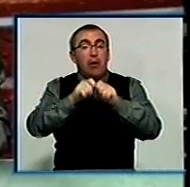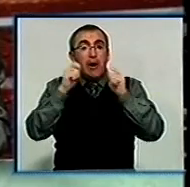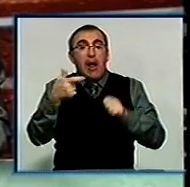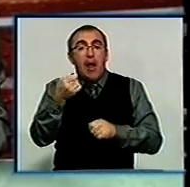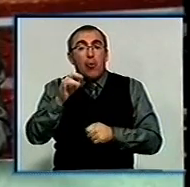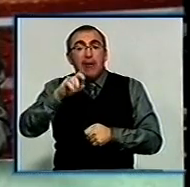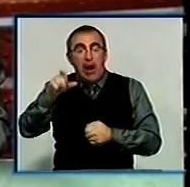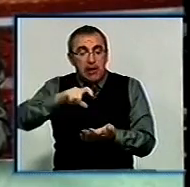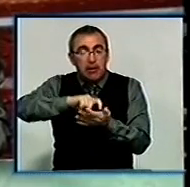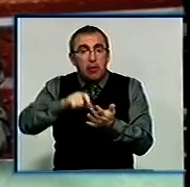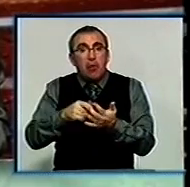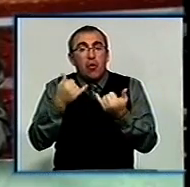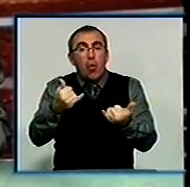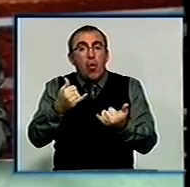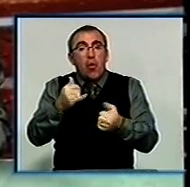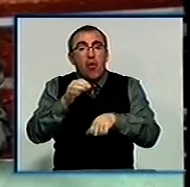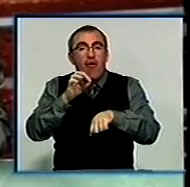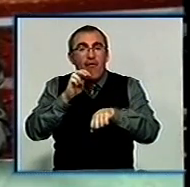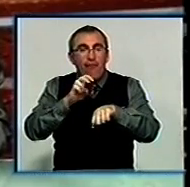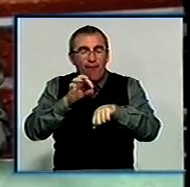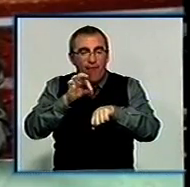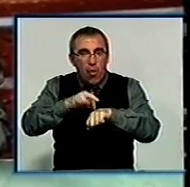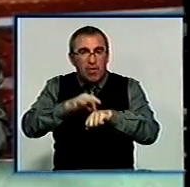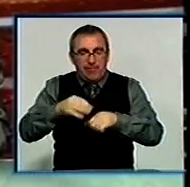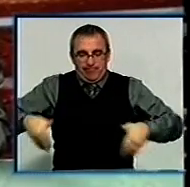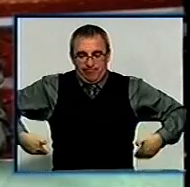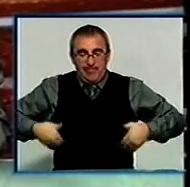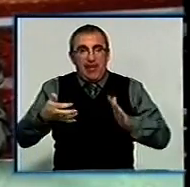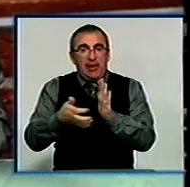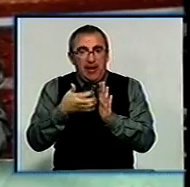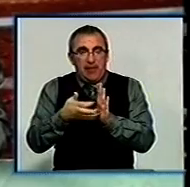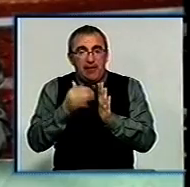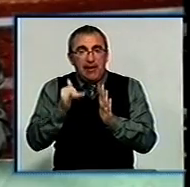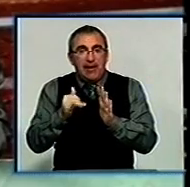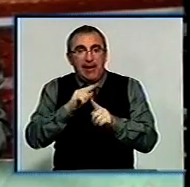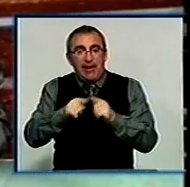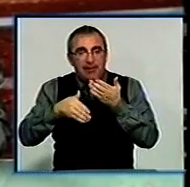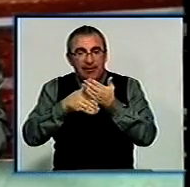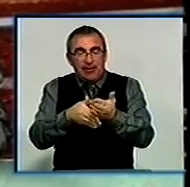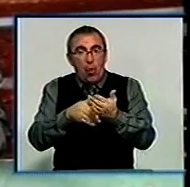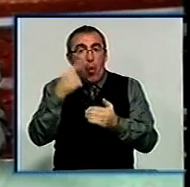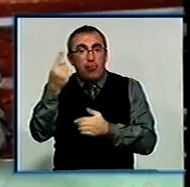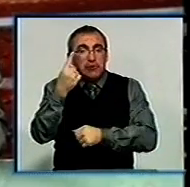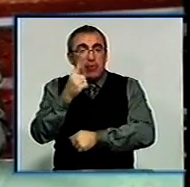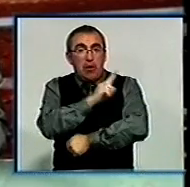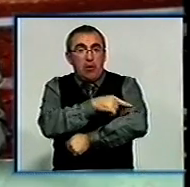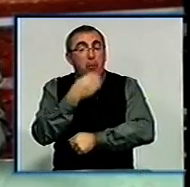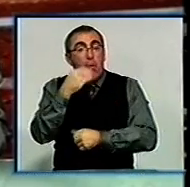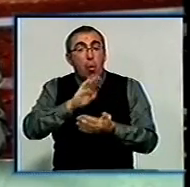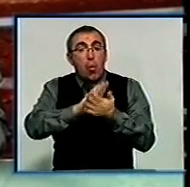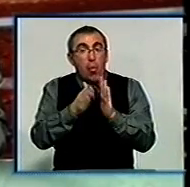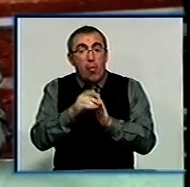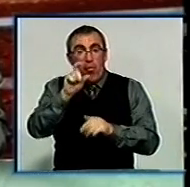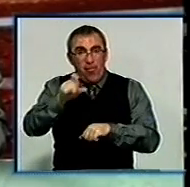гемодіалізму залу для хворих на хронічну неркову недостатність. Нагадаю, будують її у відділенні інтенсивної терапії обласної лікарні, покращити умови для